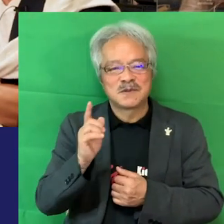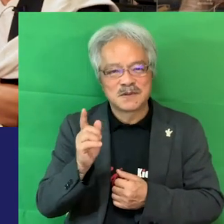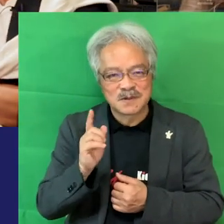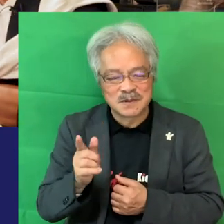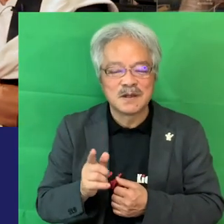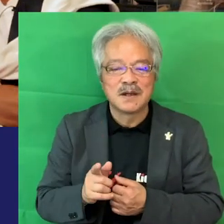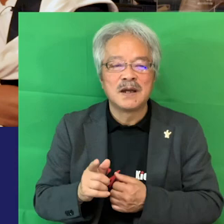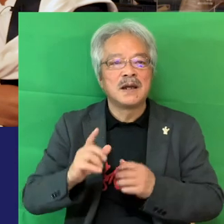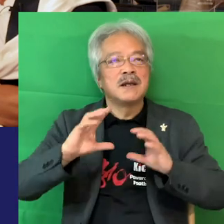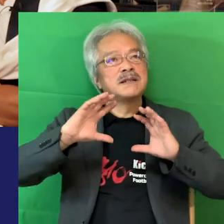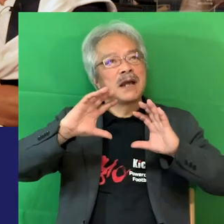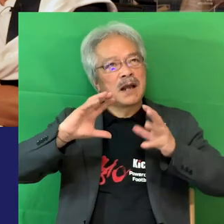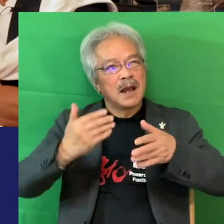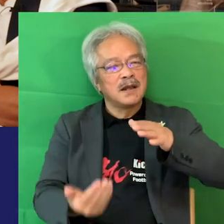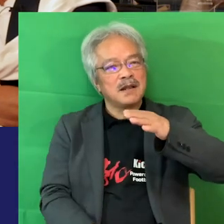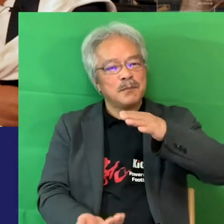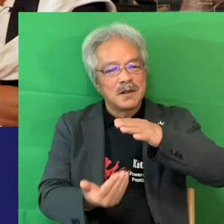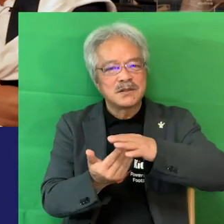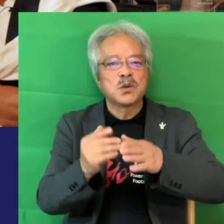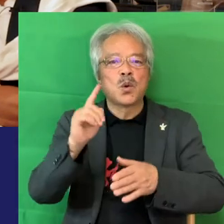世界でベスト16ぐらいですけど今ね